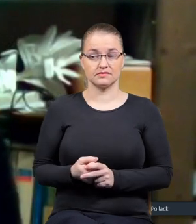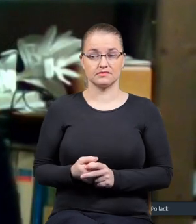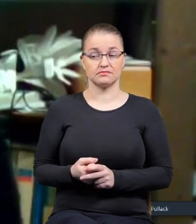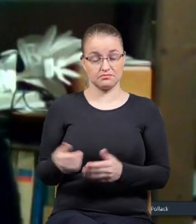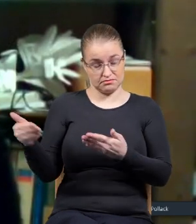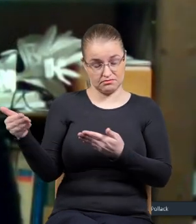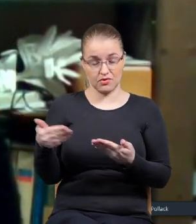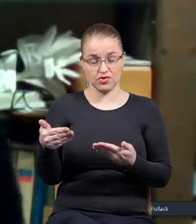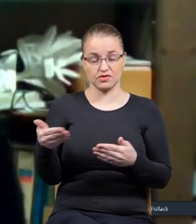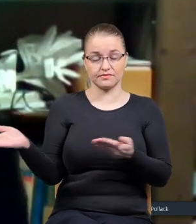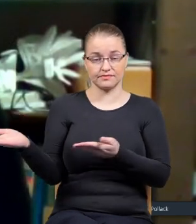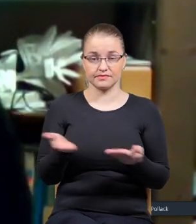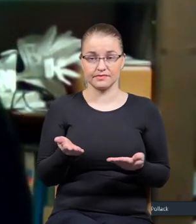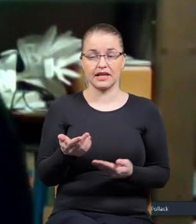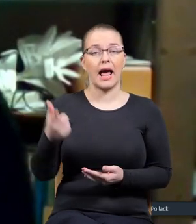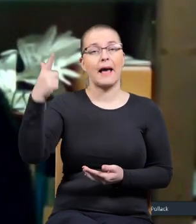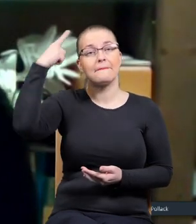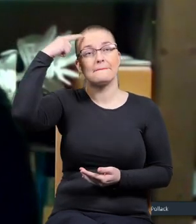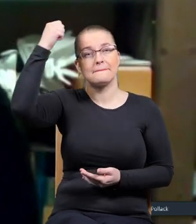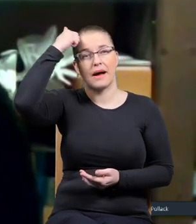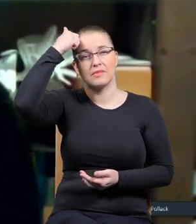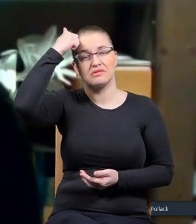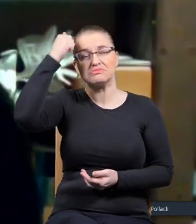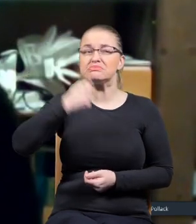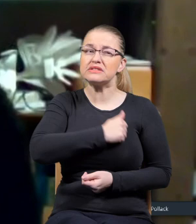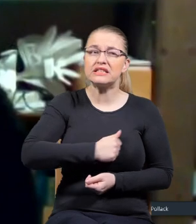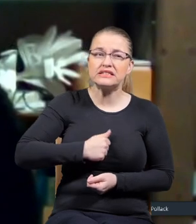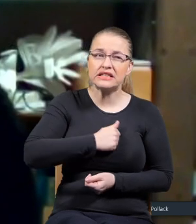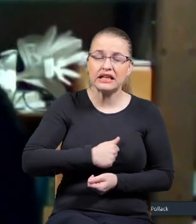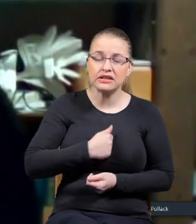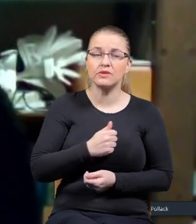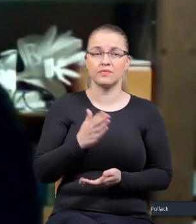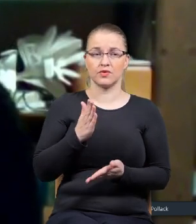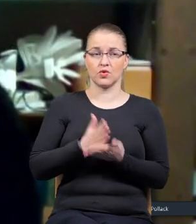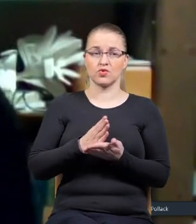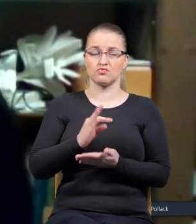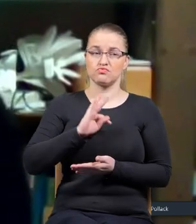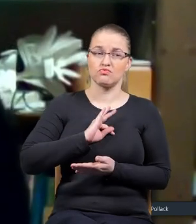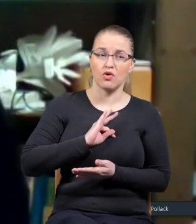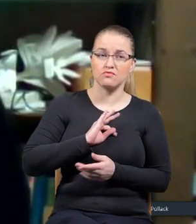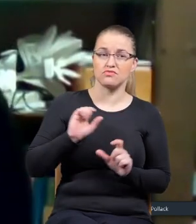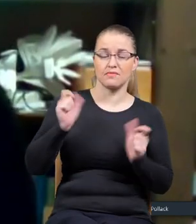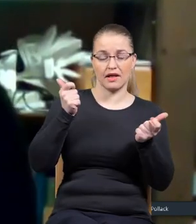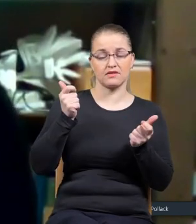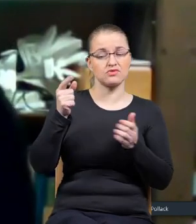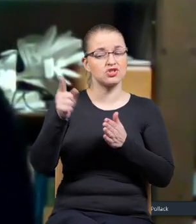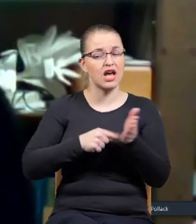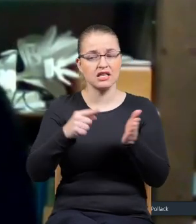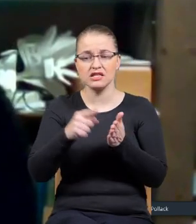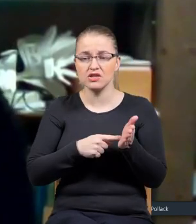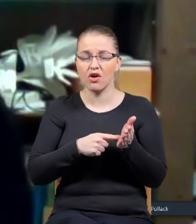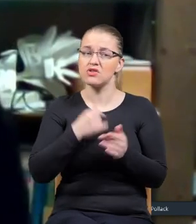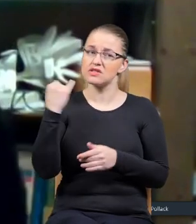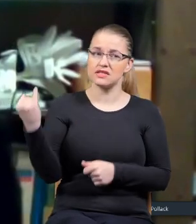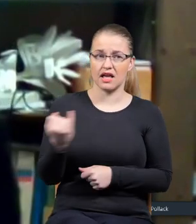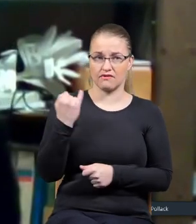U mnie to jest tak, pamięć, no niestety, tak to już jest, w moim wypadku, często, czy prawie zawsze